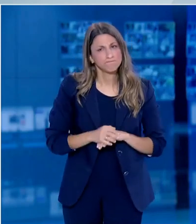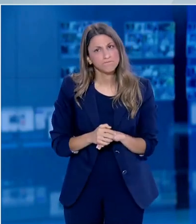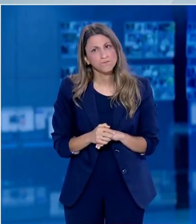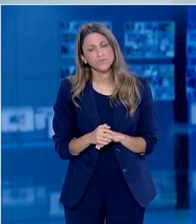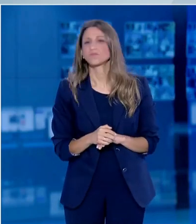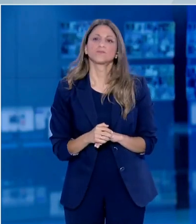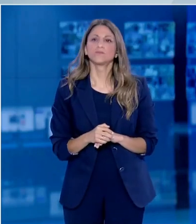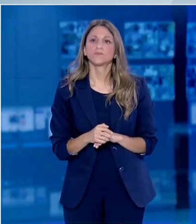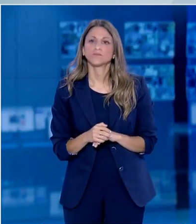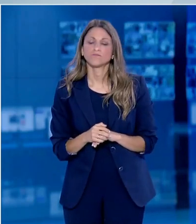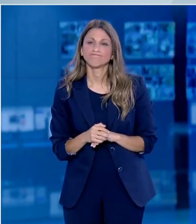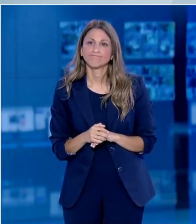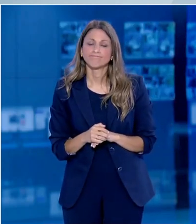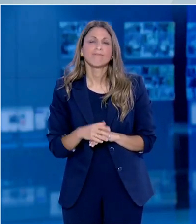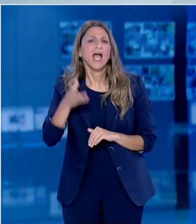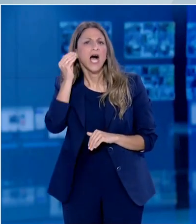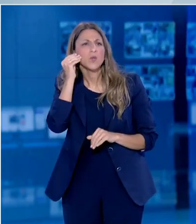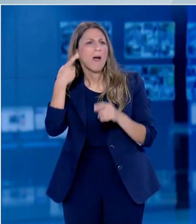μπερδεύουν ακόμα περισσότερο τους ανθρώπους.